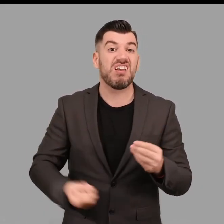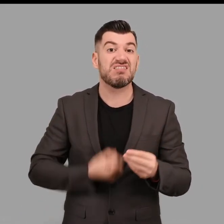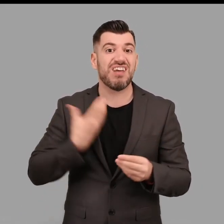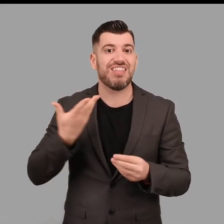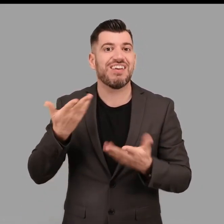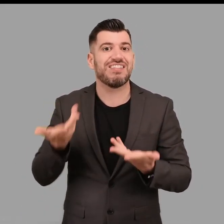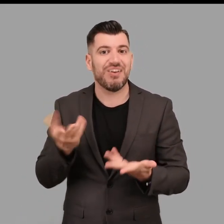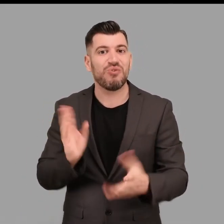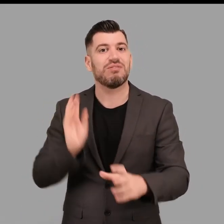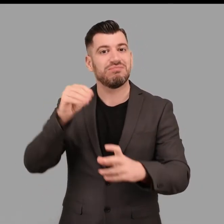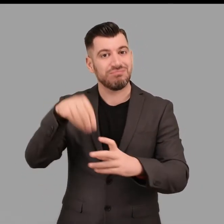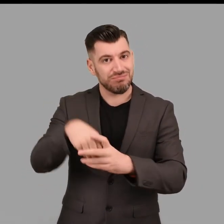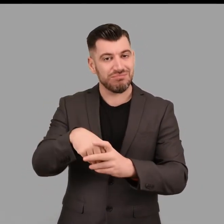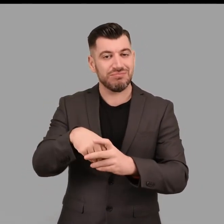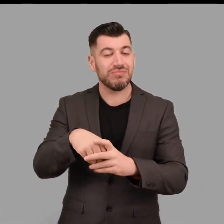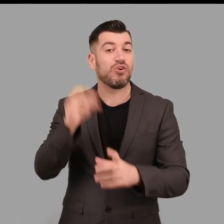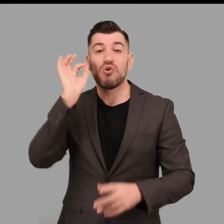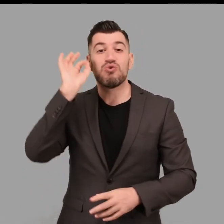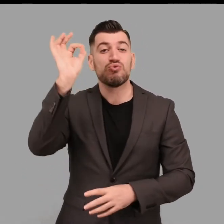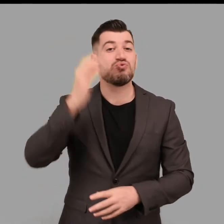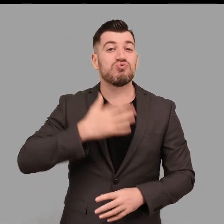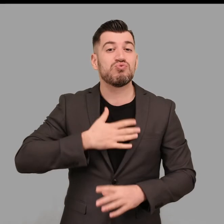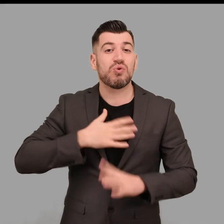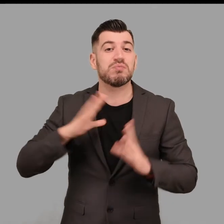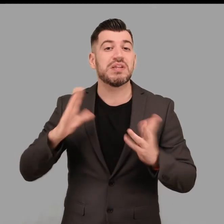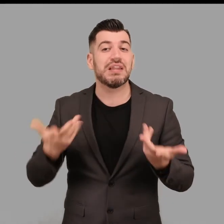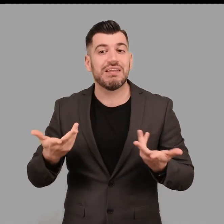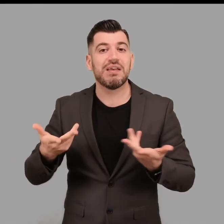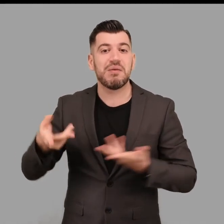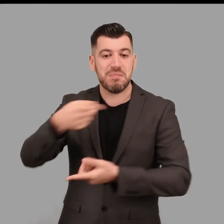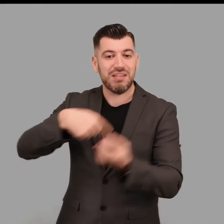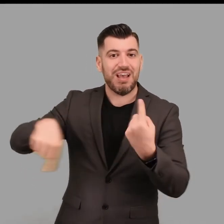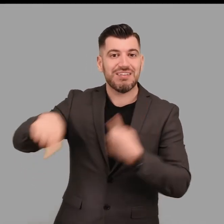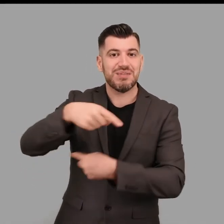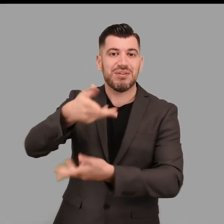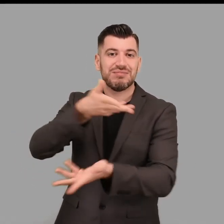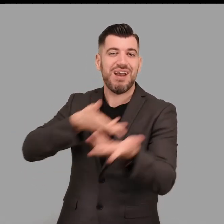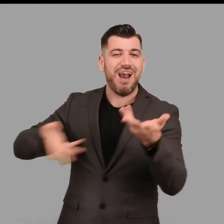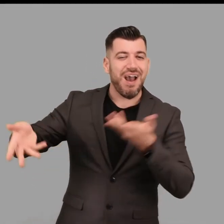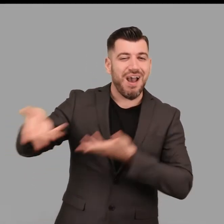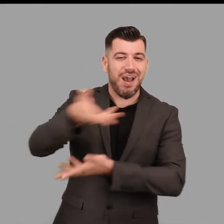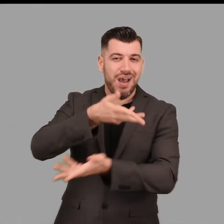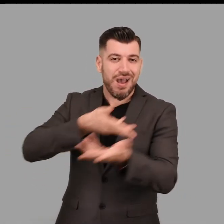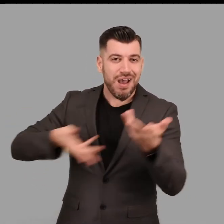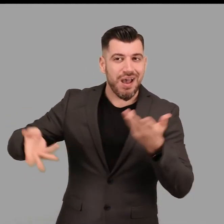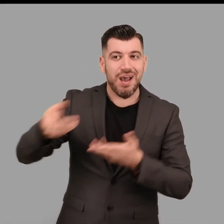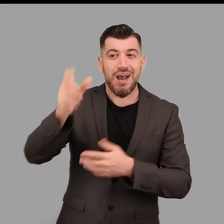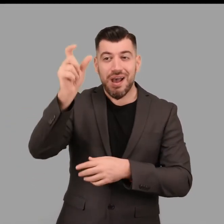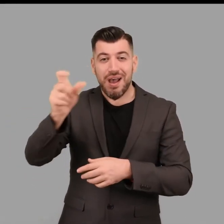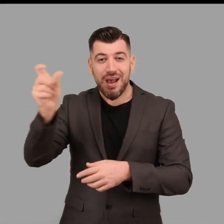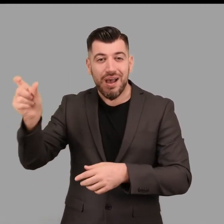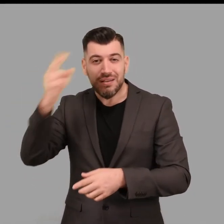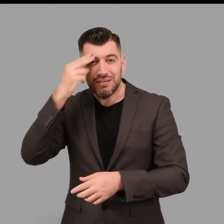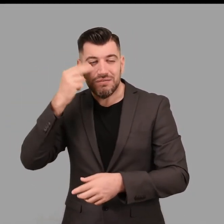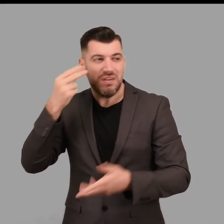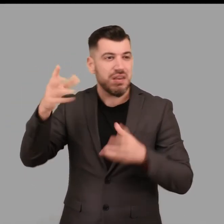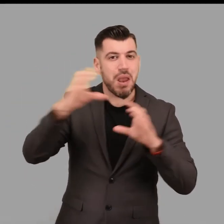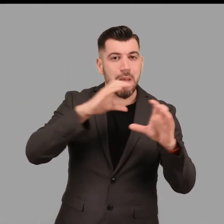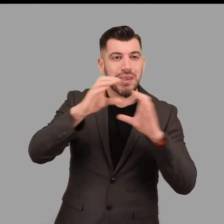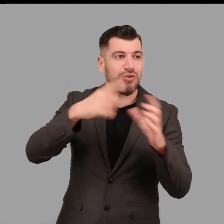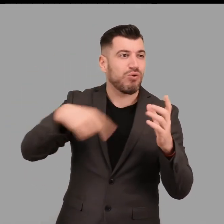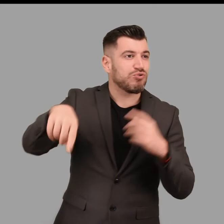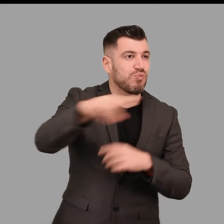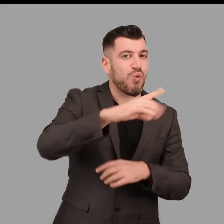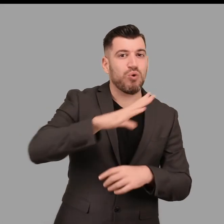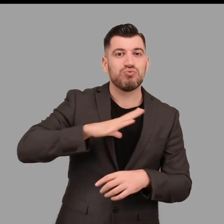τη διατύπωση ερωτήσεων και κρίσαν και όπως ήρθα είπαν αξιοποιήσαν δημιουργικά του χρόνο τους ευχαριστήθηκαν την επισκεψή τους